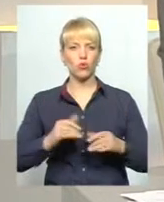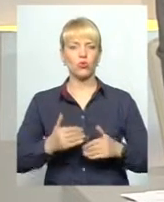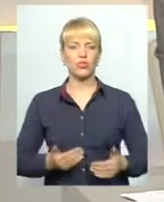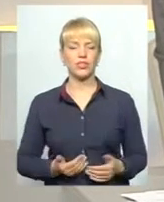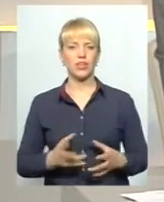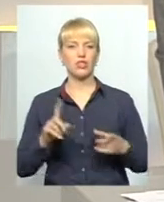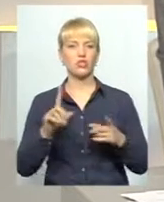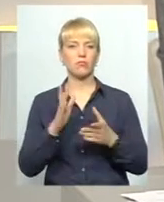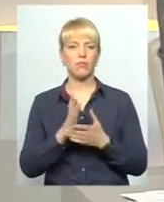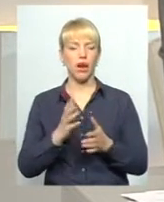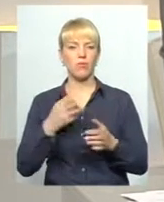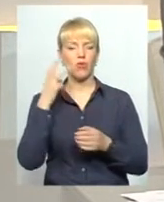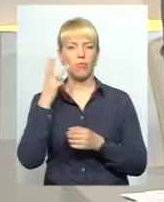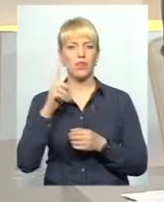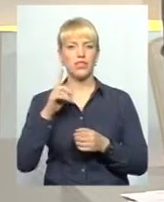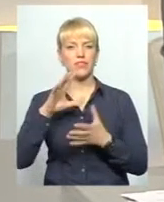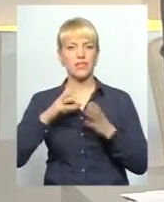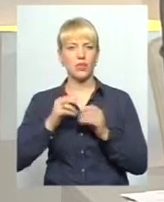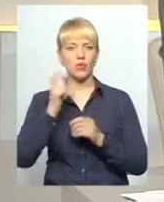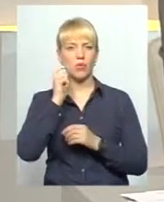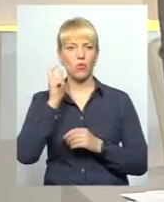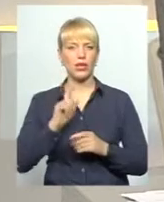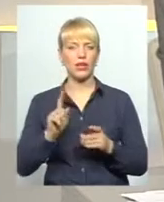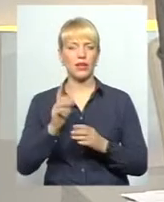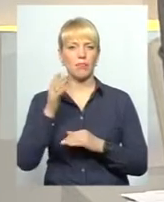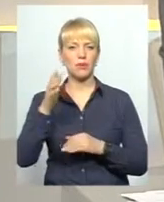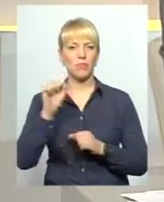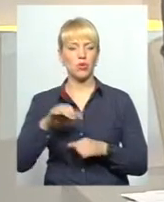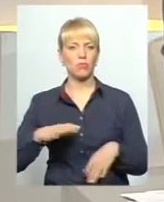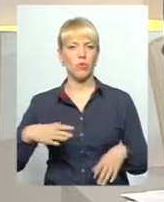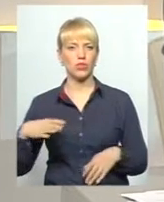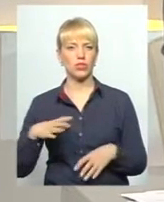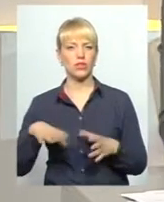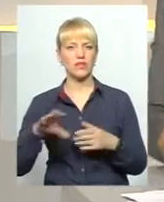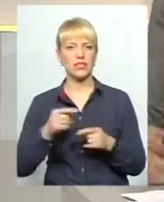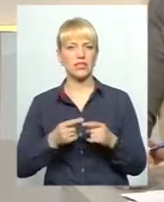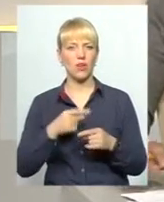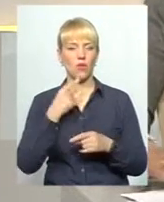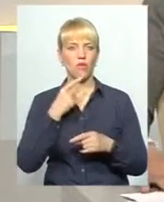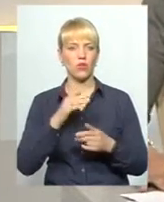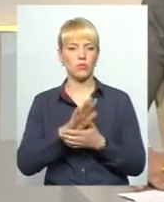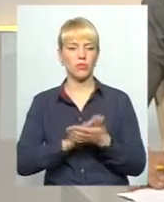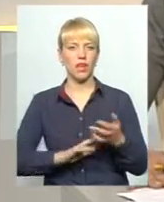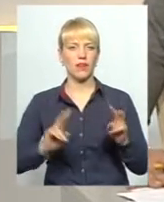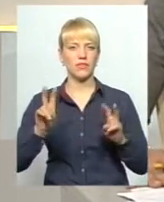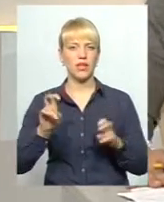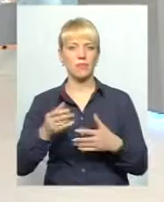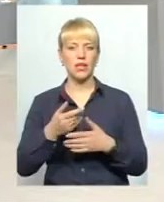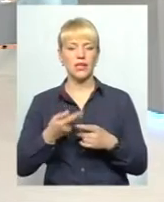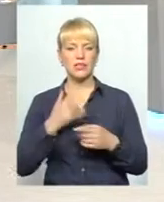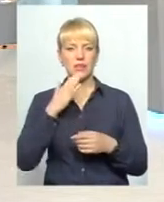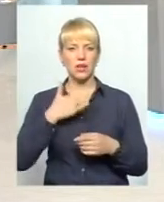які перспективи можемо очікувати. Про це все далі говоримо в темі з нашими гостями.